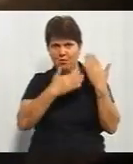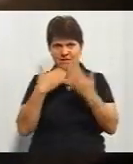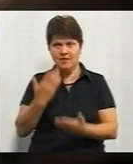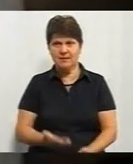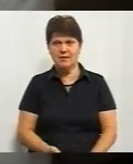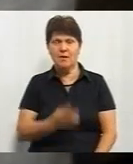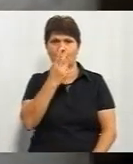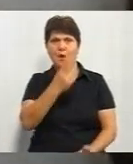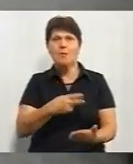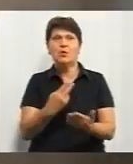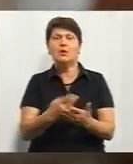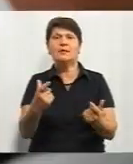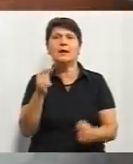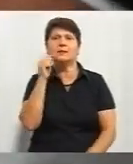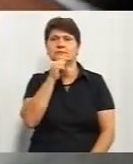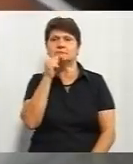Покажіть мені, де зубні щитки.